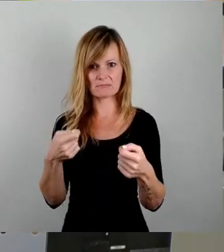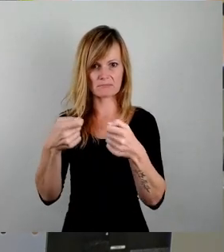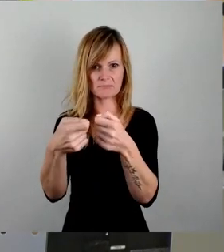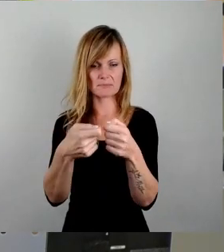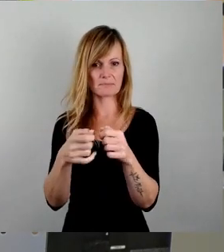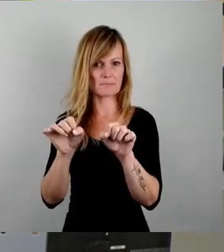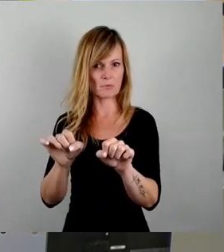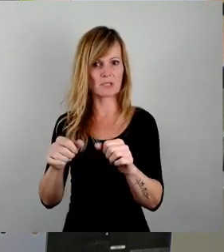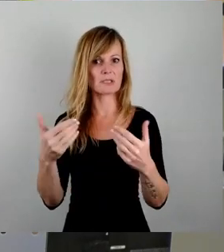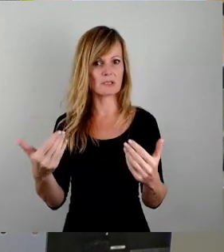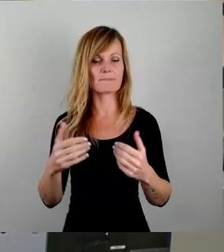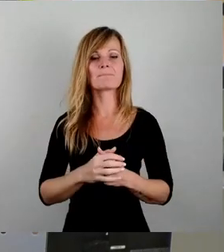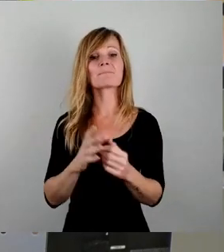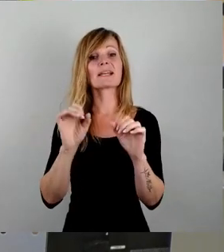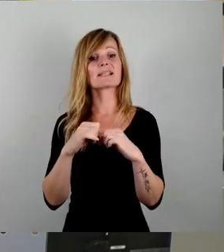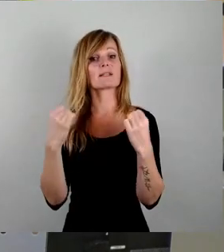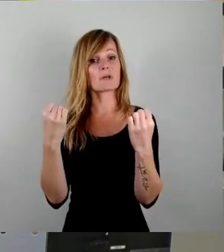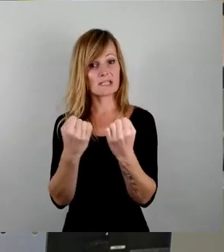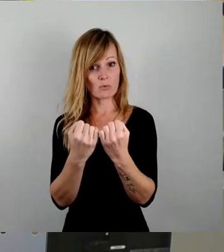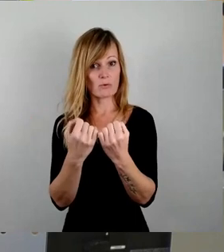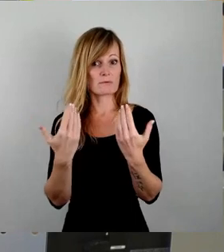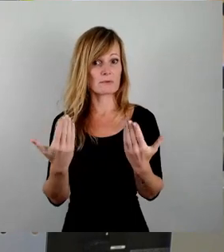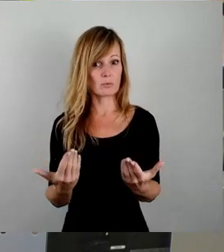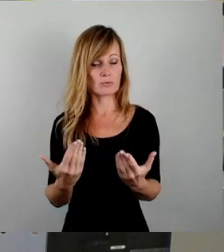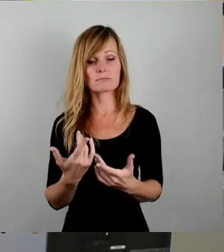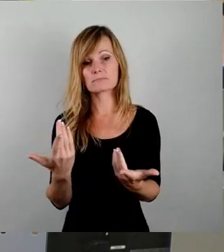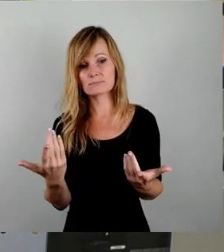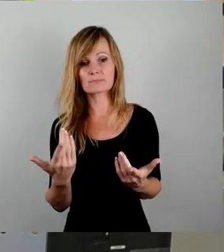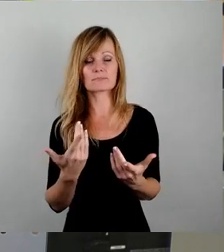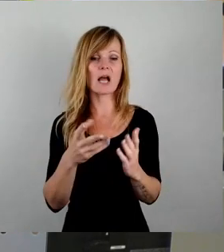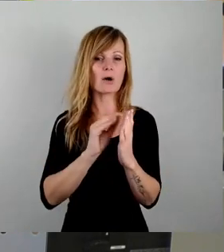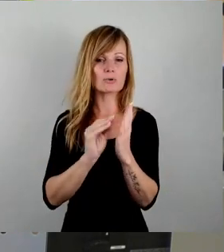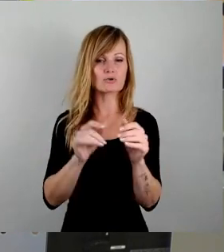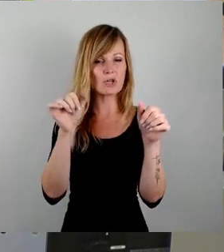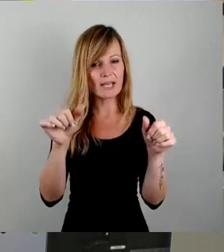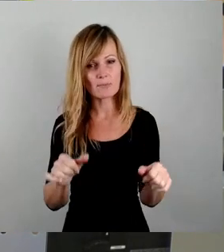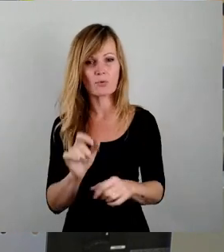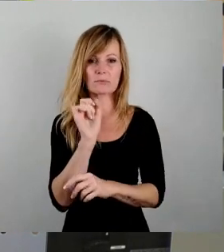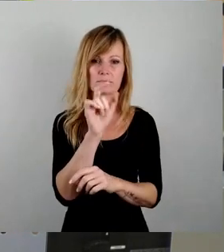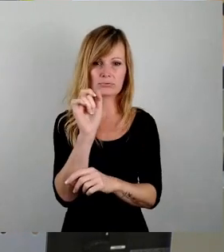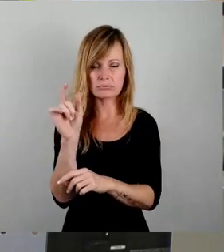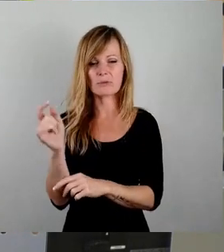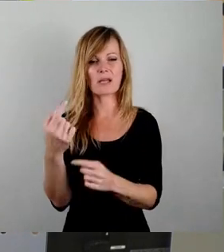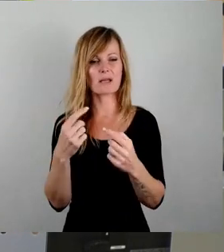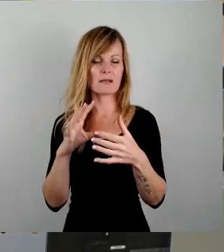ist auch in Kenntnis der Argumente, die mit Ausschreibung etc. einhergehen,